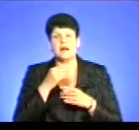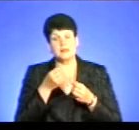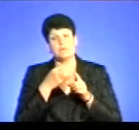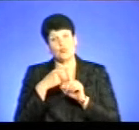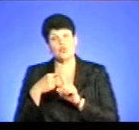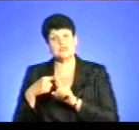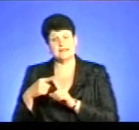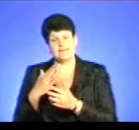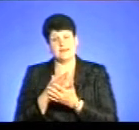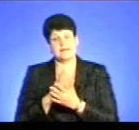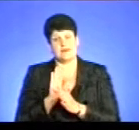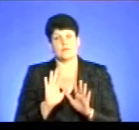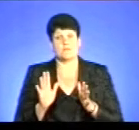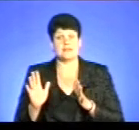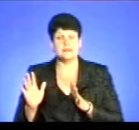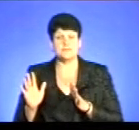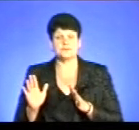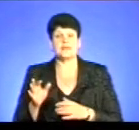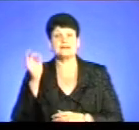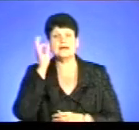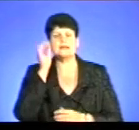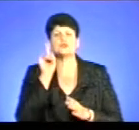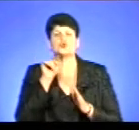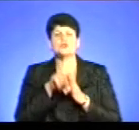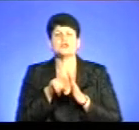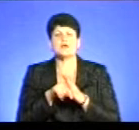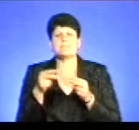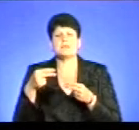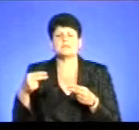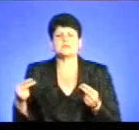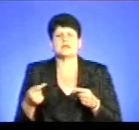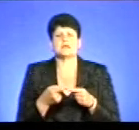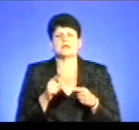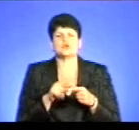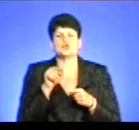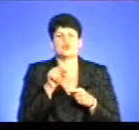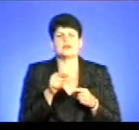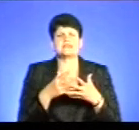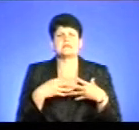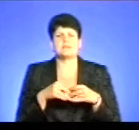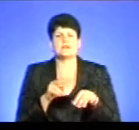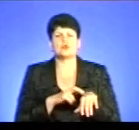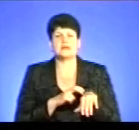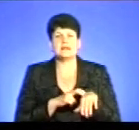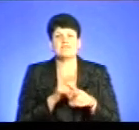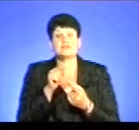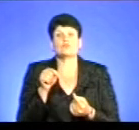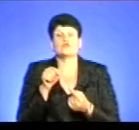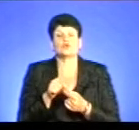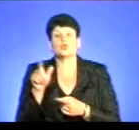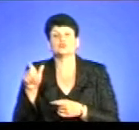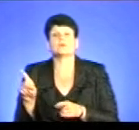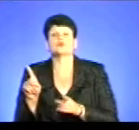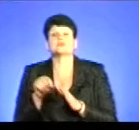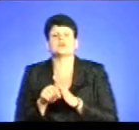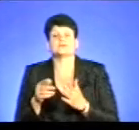моменти відмічаються. Нагадайте, будь ласка, що означає підписання такої декларації для сімейного лікаря, відповідно, для пацієнтів?